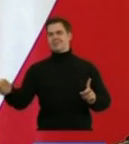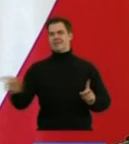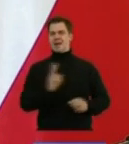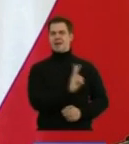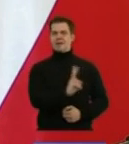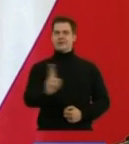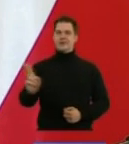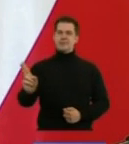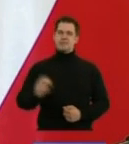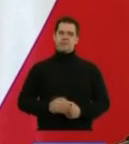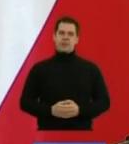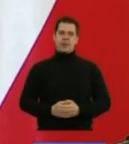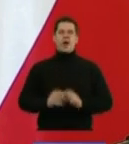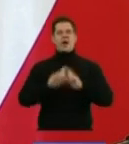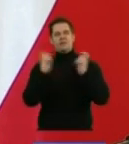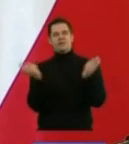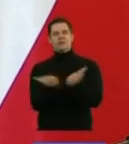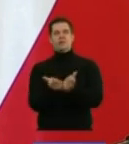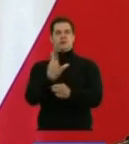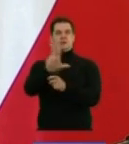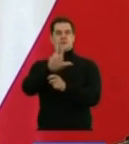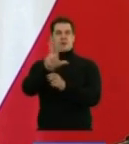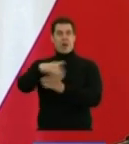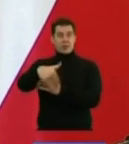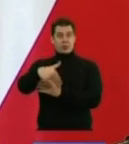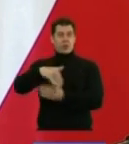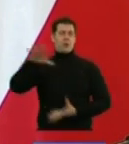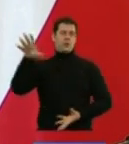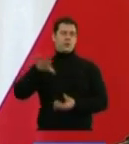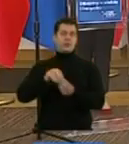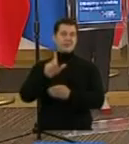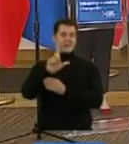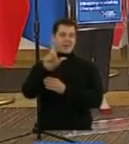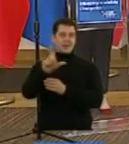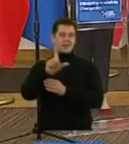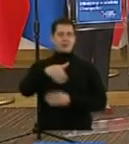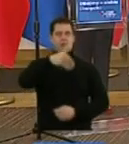nakłady na 13. emeryturę to ponad 12 miliardów złotych.